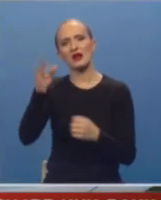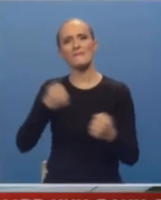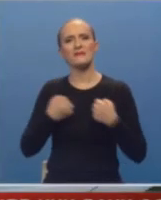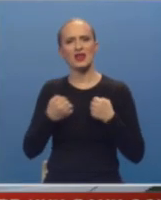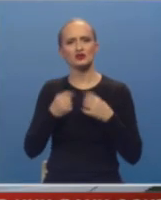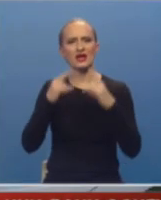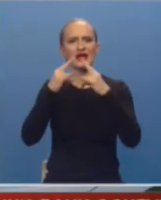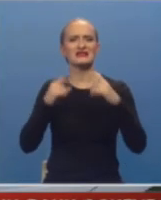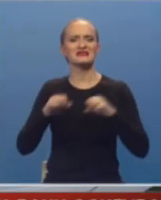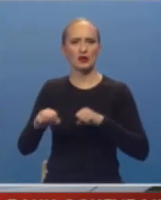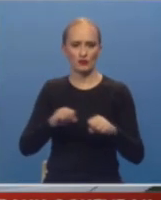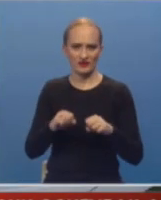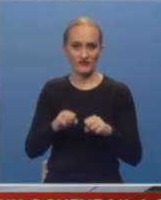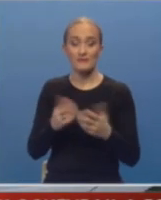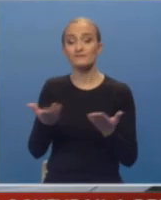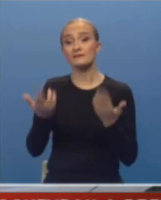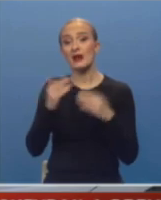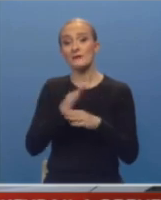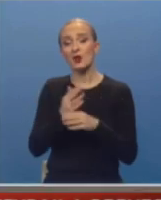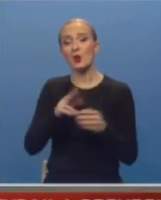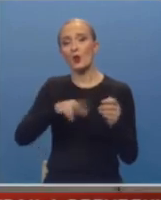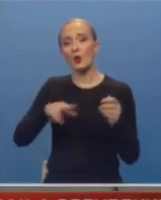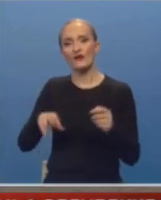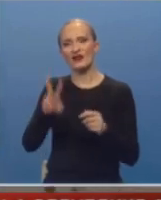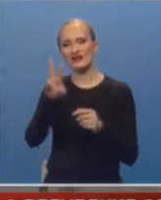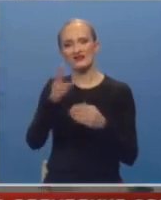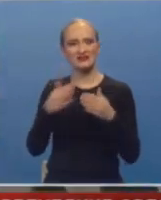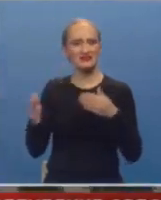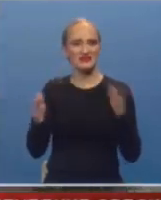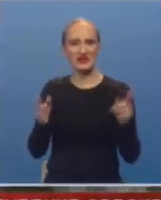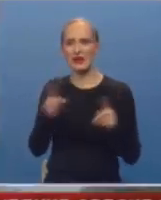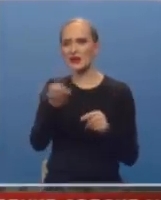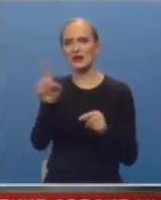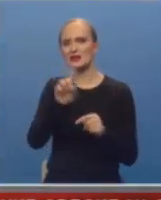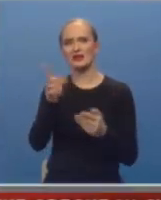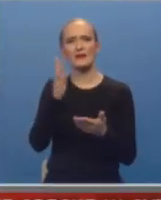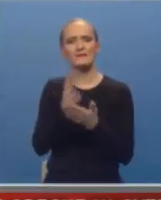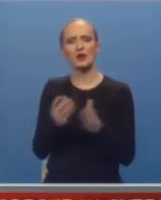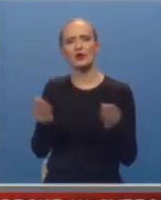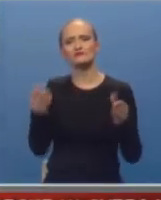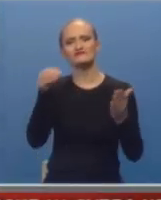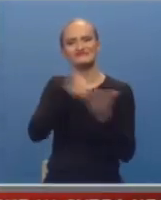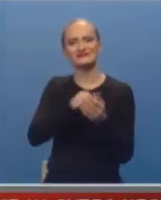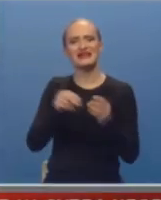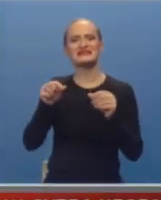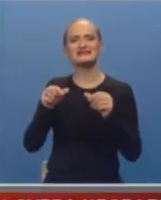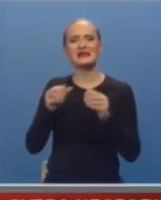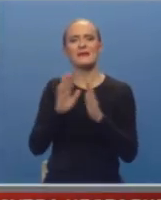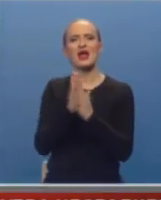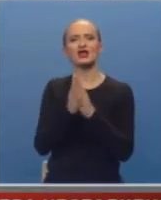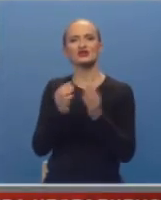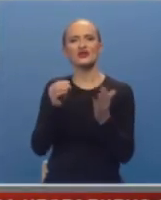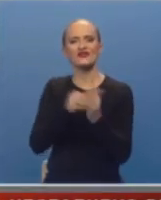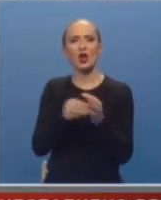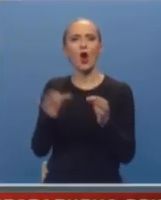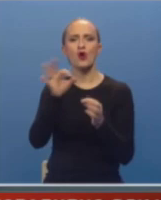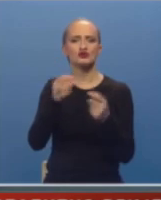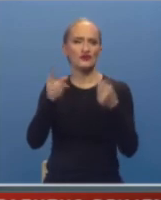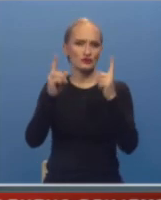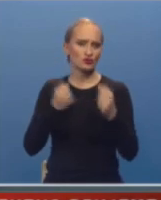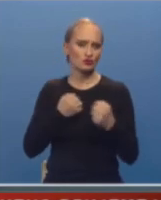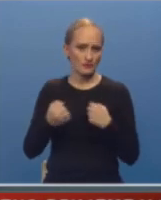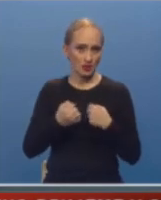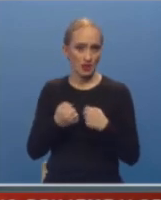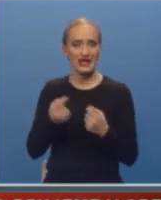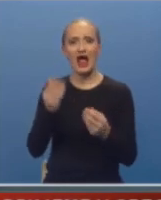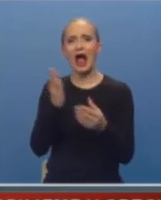Banjalučke gradske uprave. Međutim, ugovor između dvije strane nikada nije bio zaveden u zemljišno knjižno evidenciju Osnovnog suda u Banjaluci.